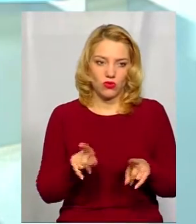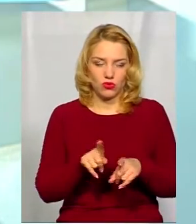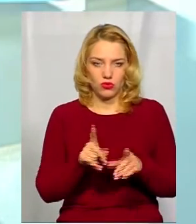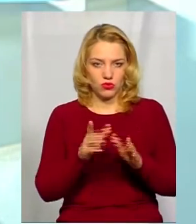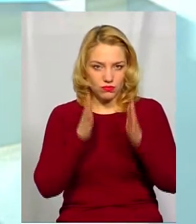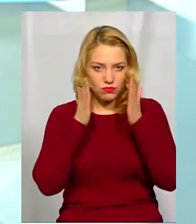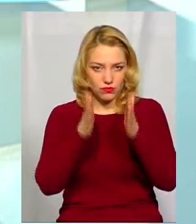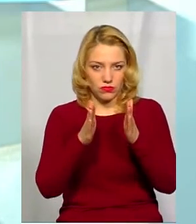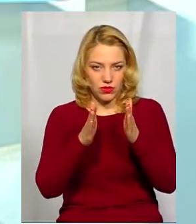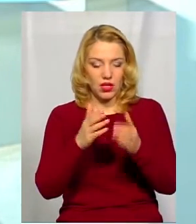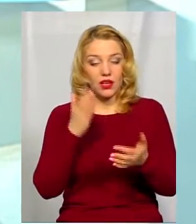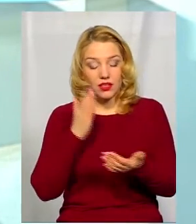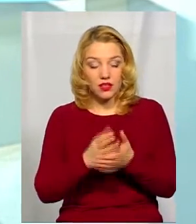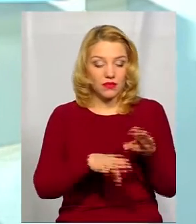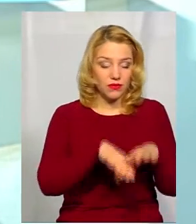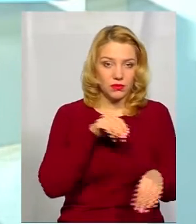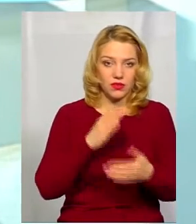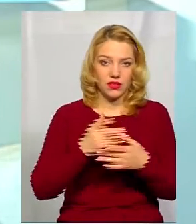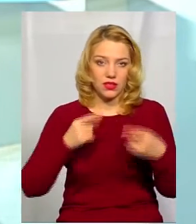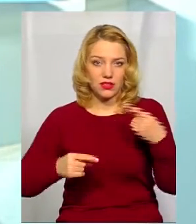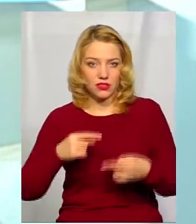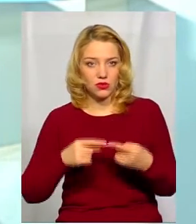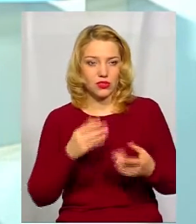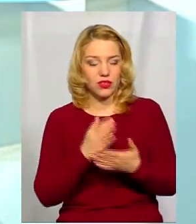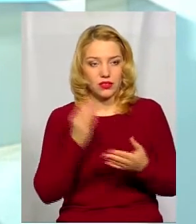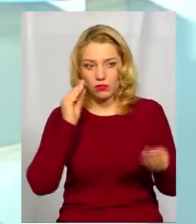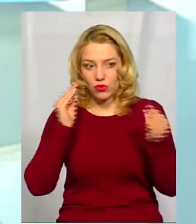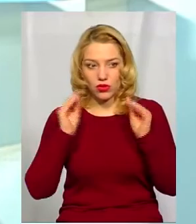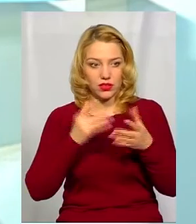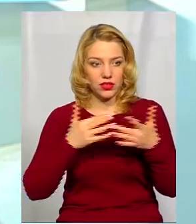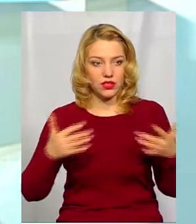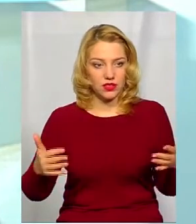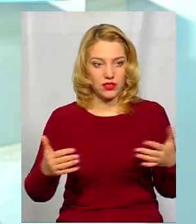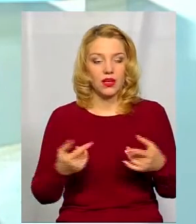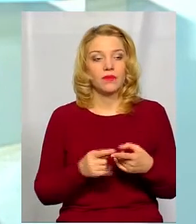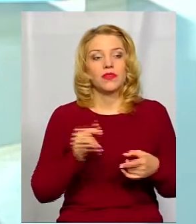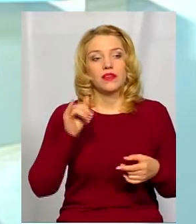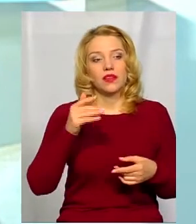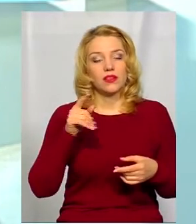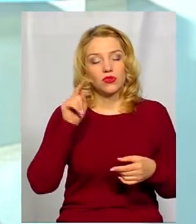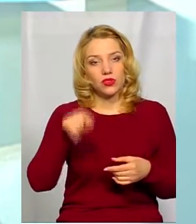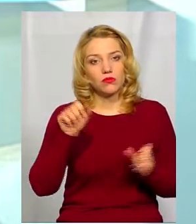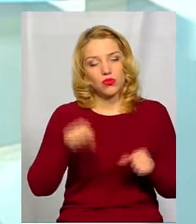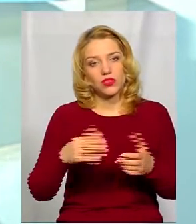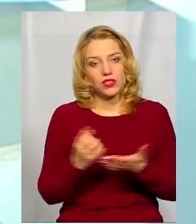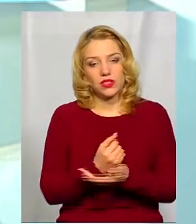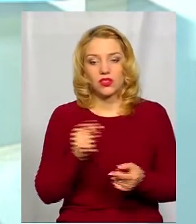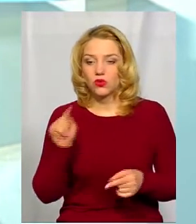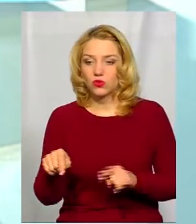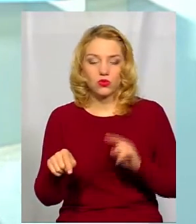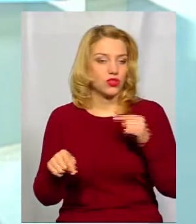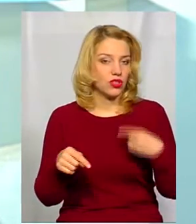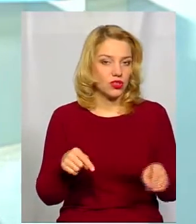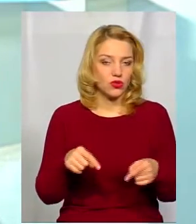усталеного. Тому що, коли є вибір, коли є дискусія, коли є погляди різні, тоді якраз можна знайти ту чи іншу якусь